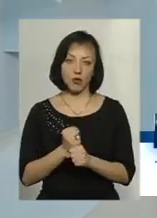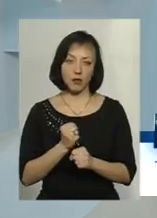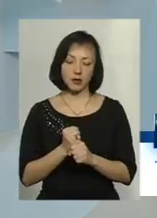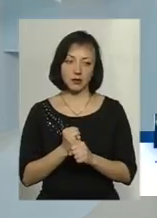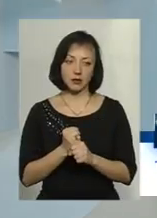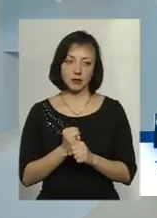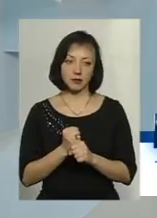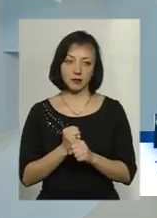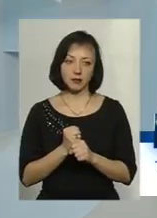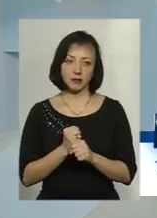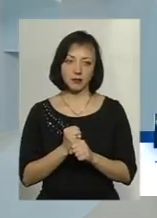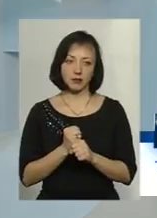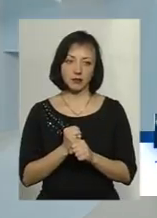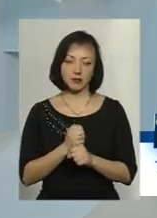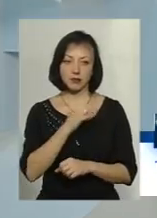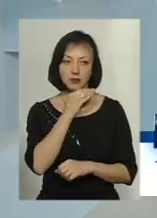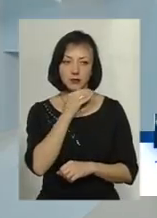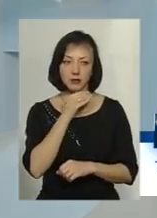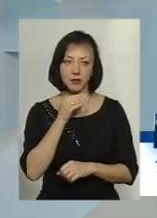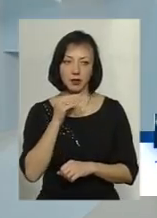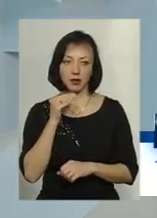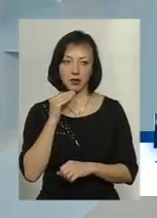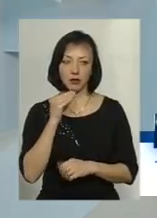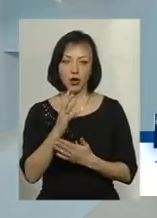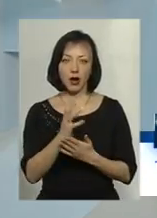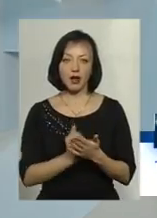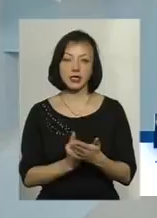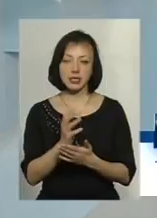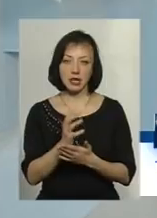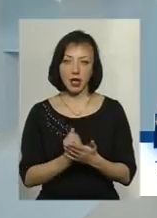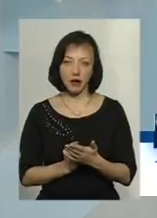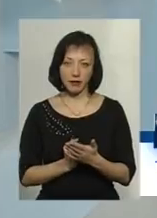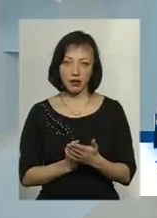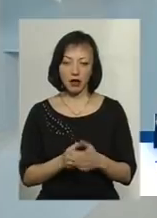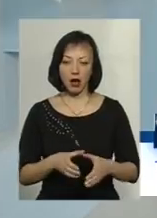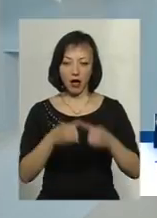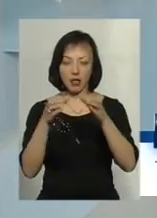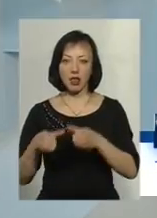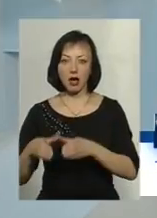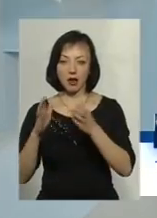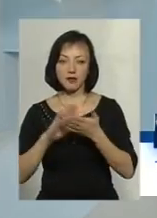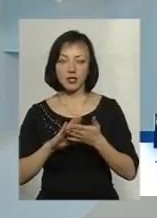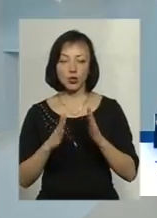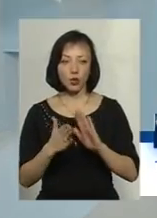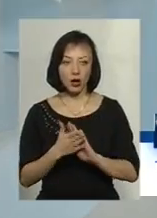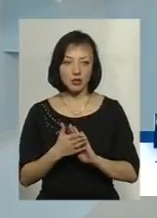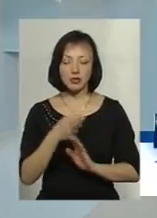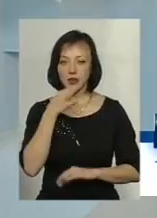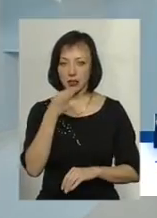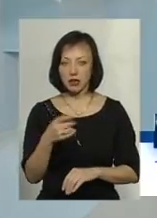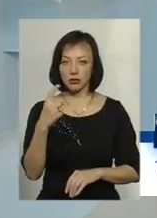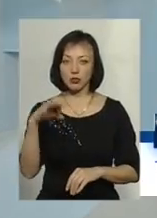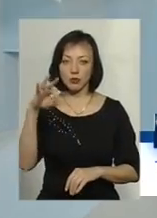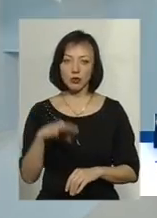досить багато, як би сказати, резервних каналів. Так що ситуацію сказати так,